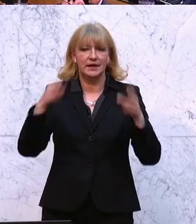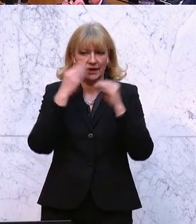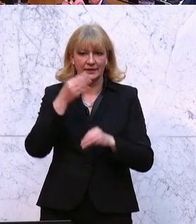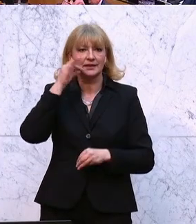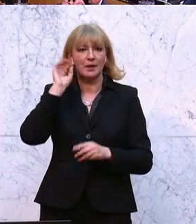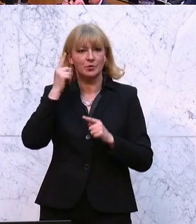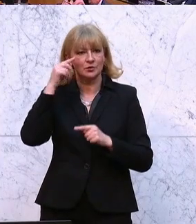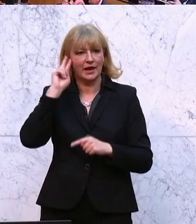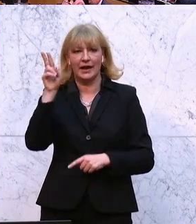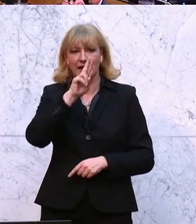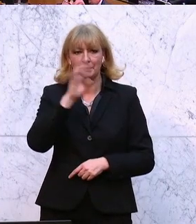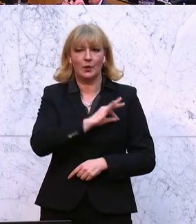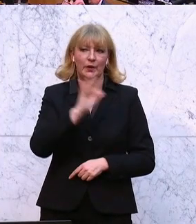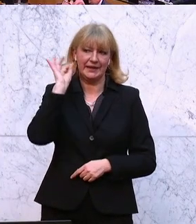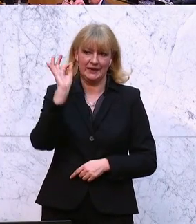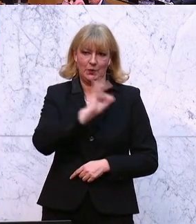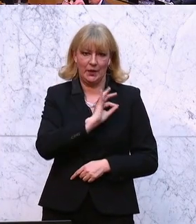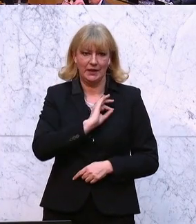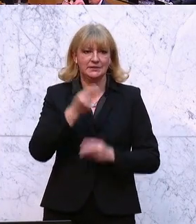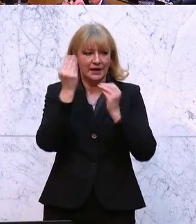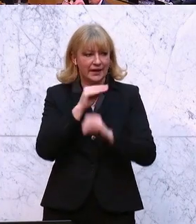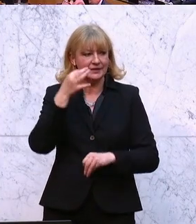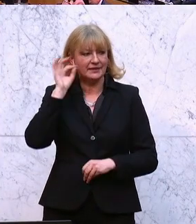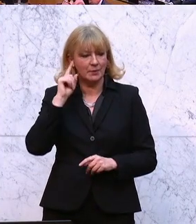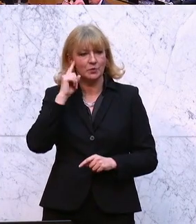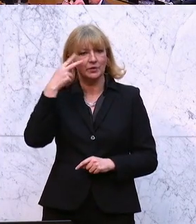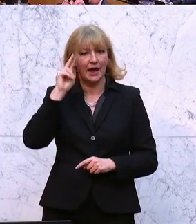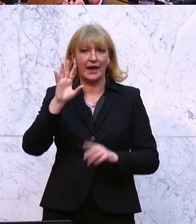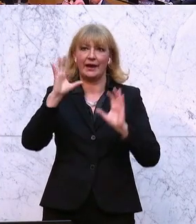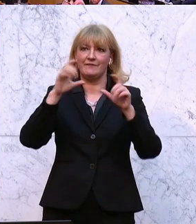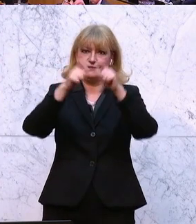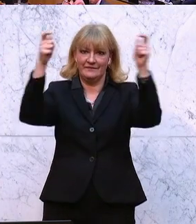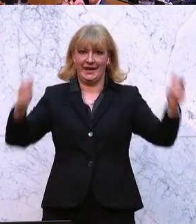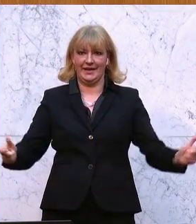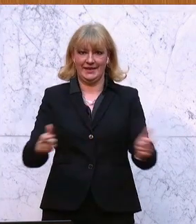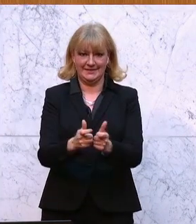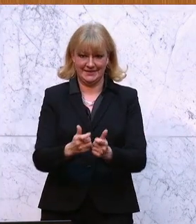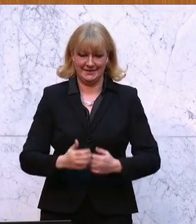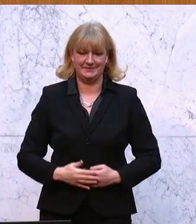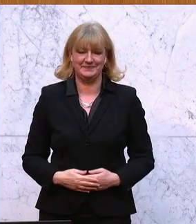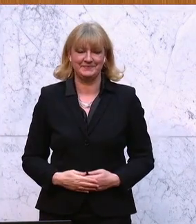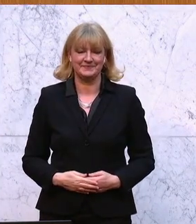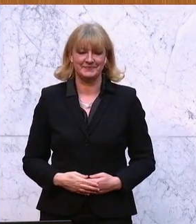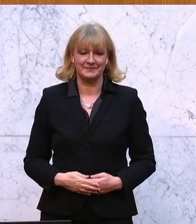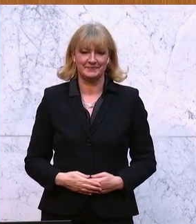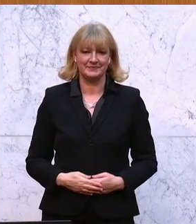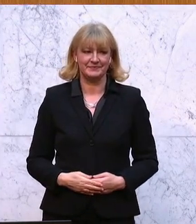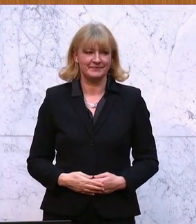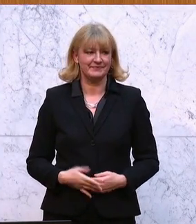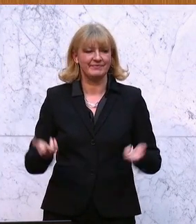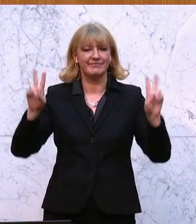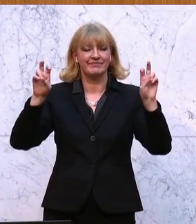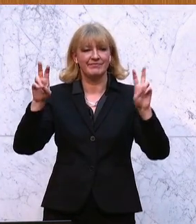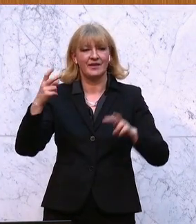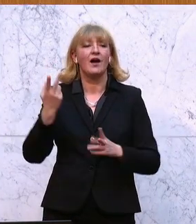Am Wort ist jetzt von den Grünen Eva Plimlinger, die Mediensprecherin der Grünen. An den Bildschirmen, mit dem sogenannten